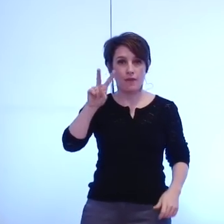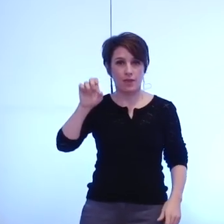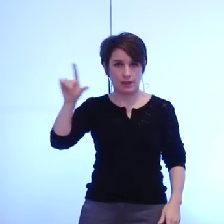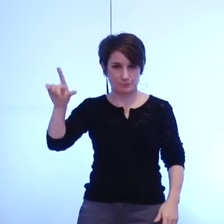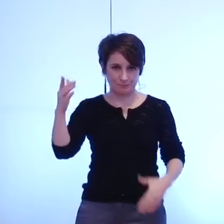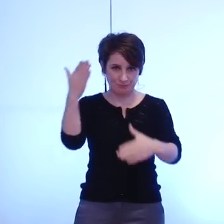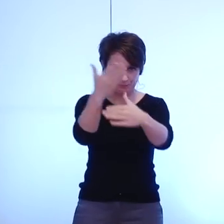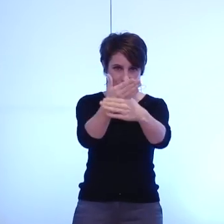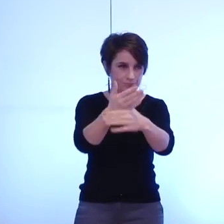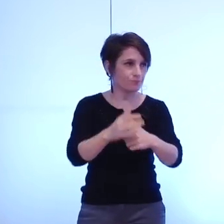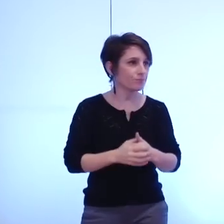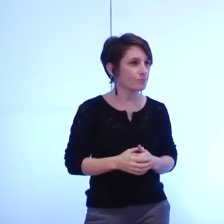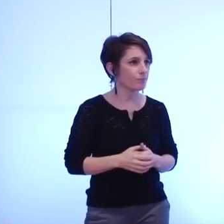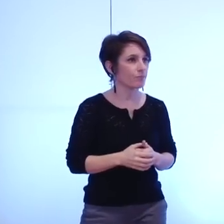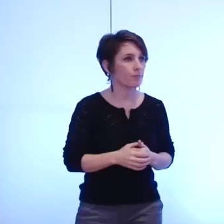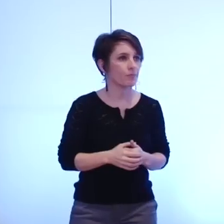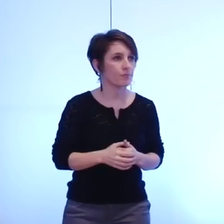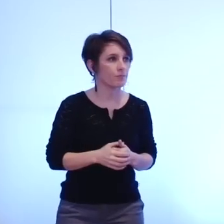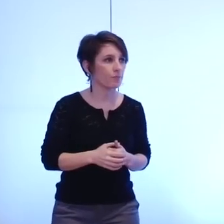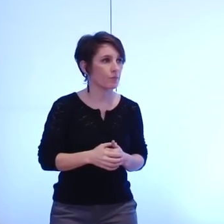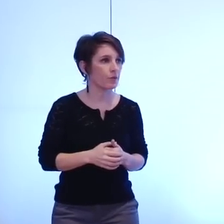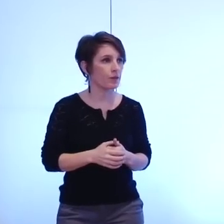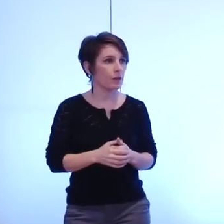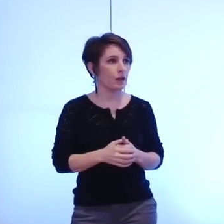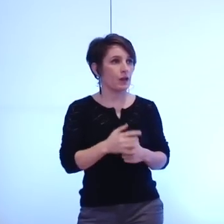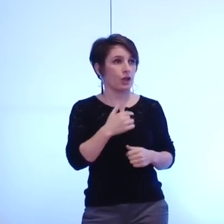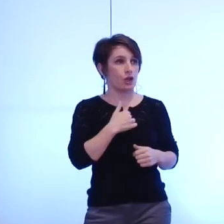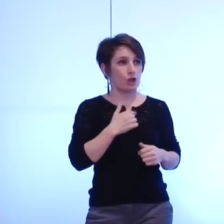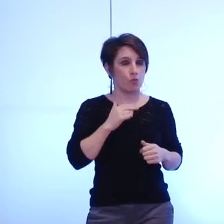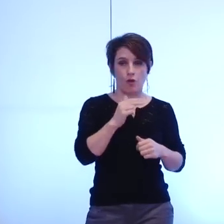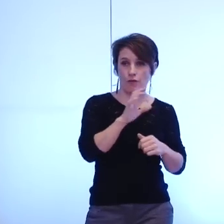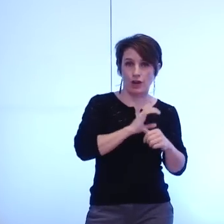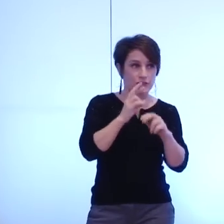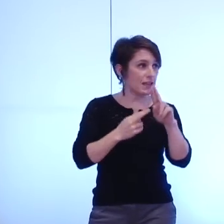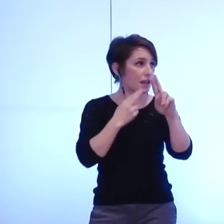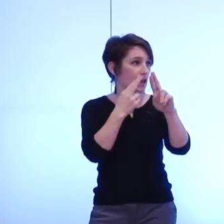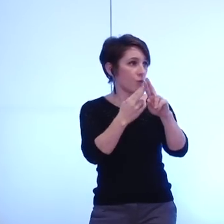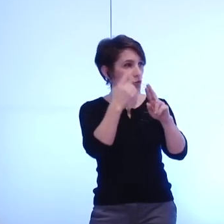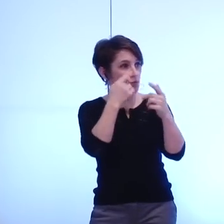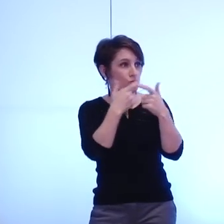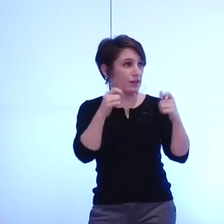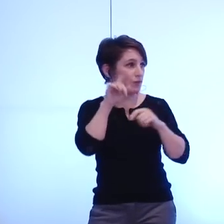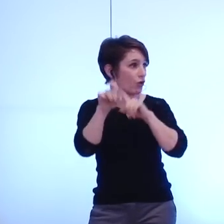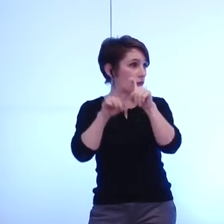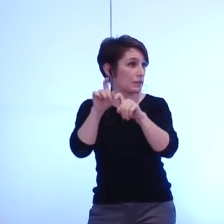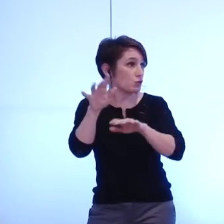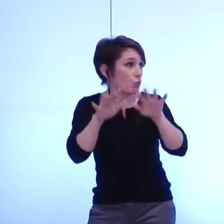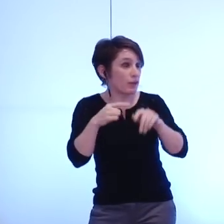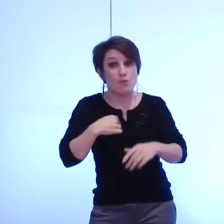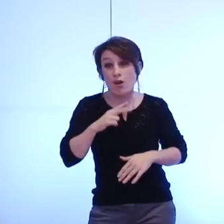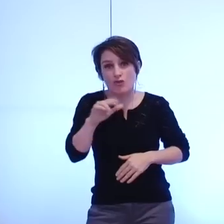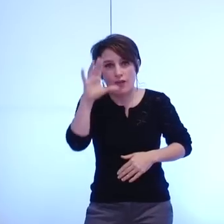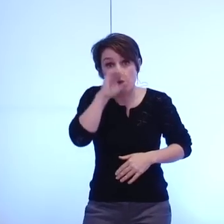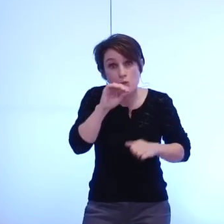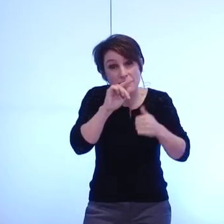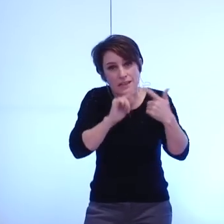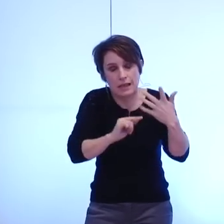alors je vais essayer de répondre à l'ensemble des questions vous m'excusez par avance si j'en oublie quelques unes mais de